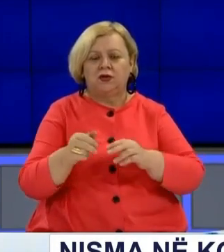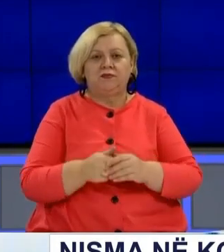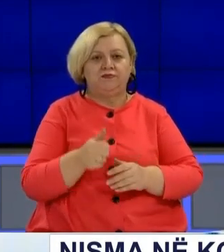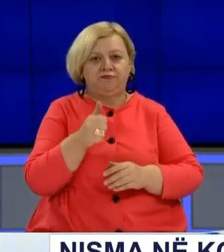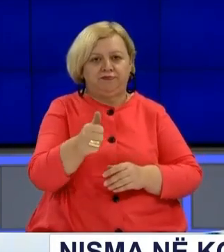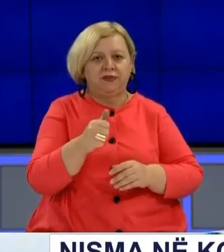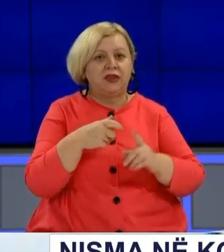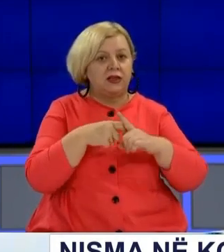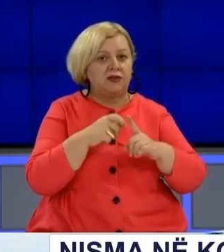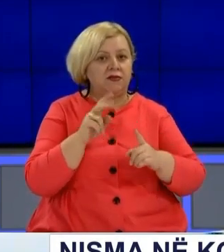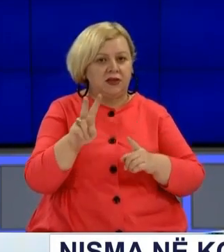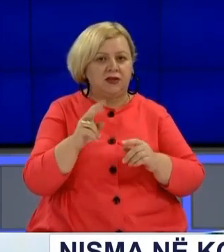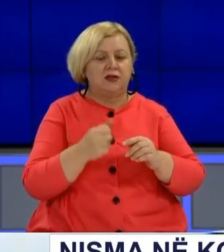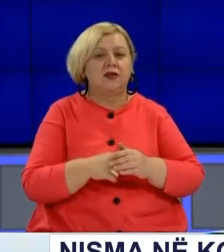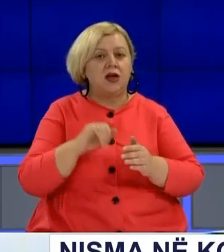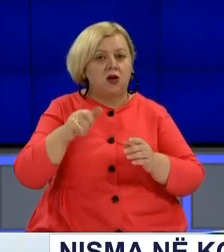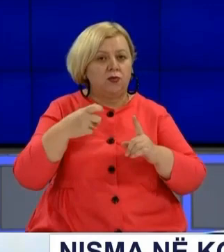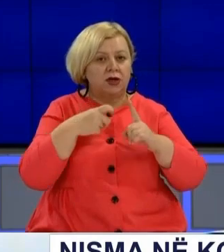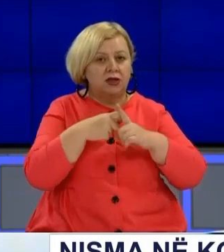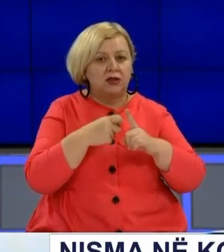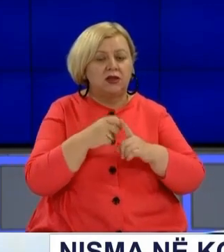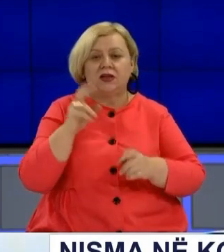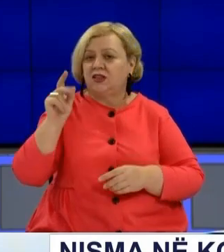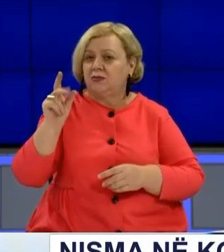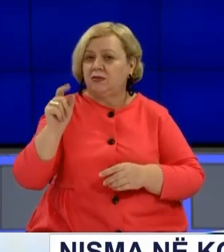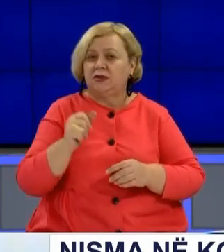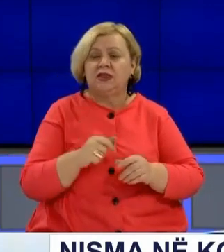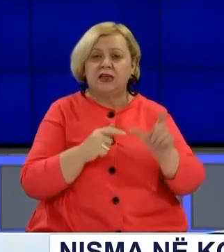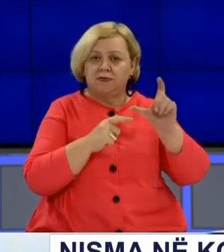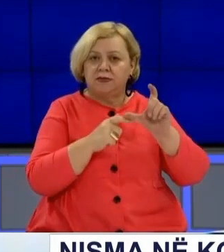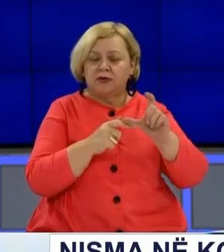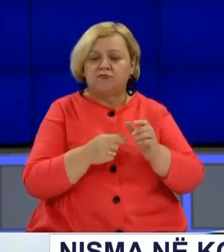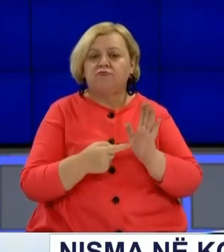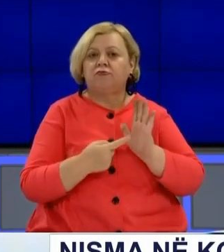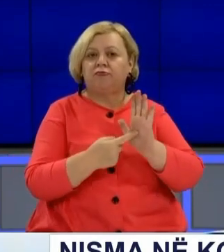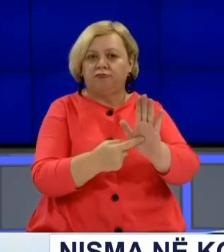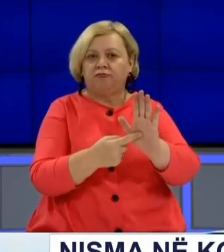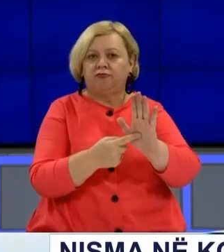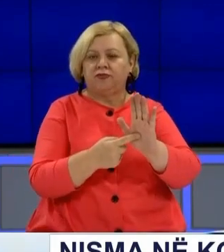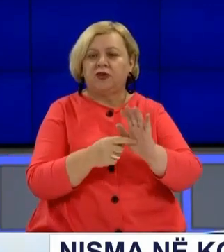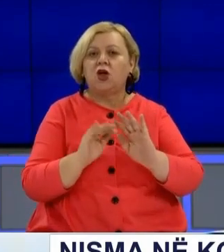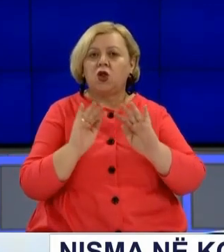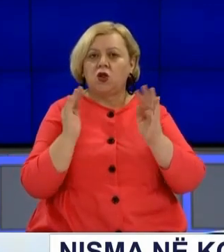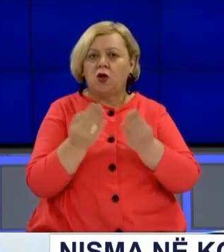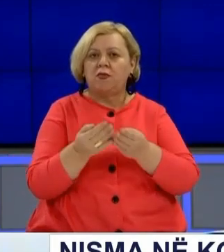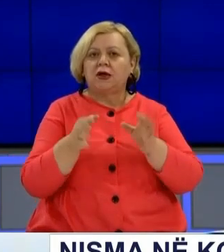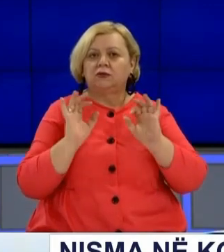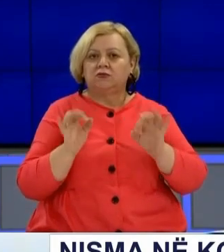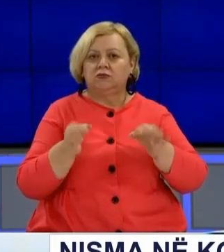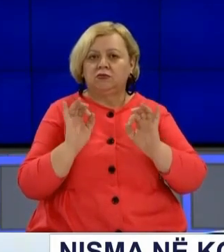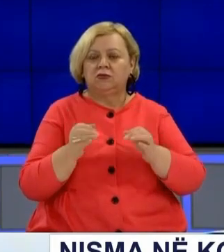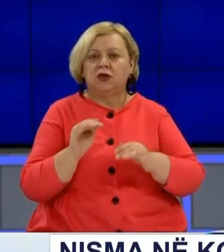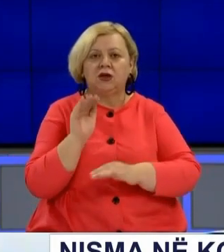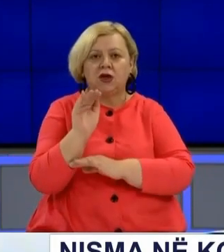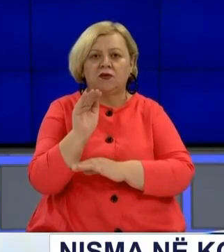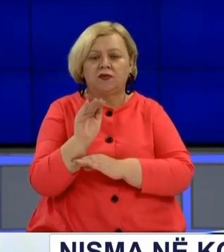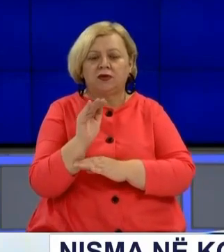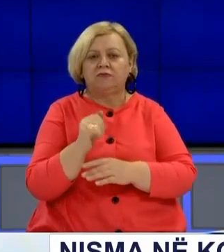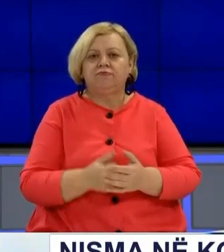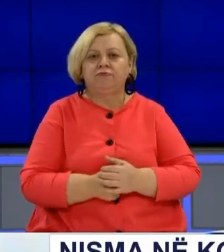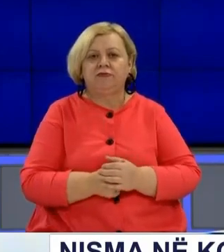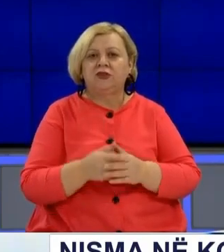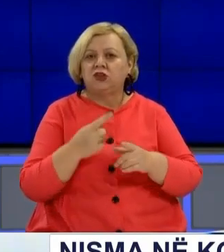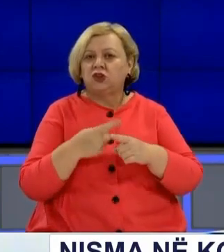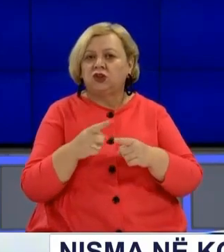që Kadri Veseli, Jakub Krasnici e Recep Selimi do të paracitem para dhomave të specializuara në një konferencë për ecurin e